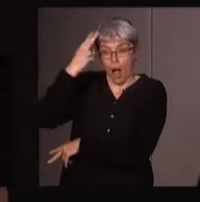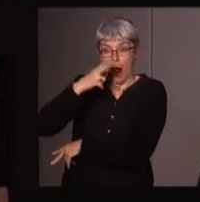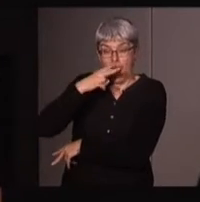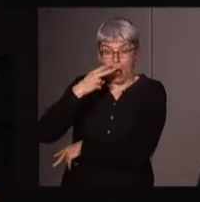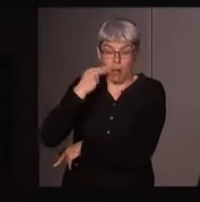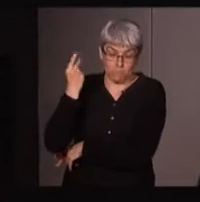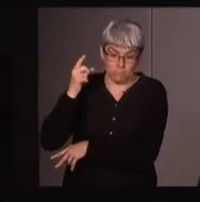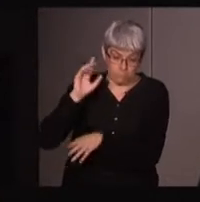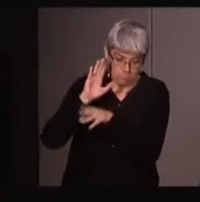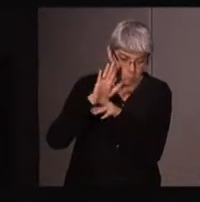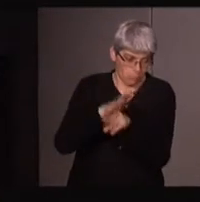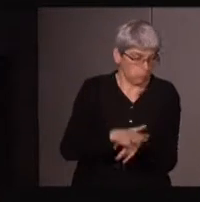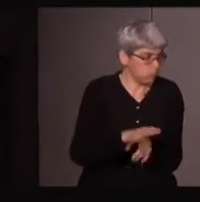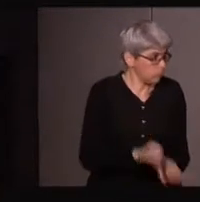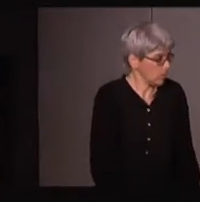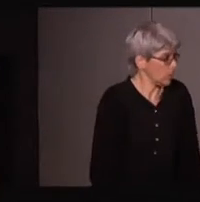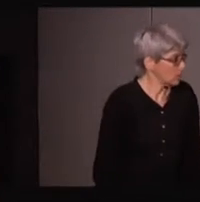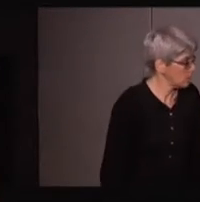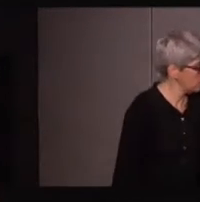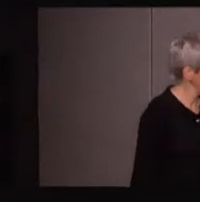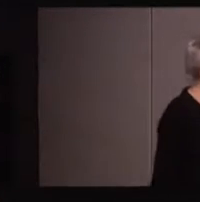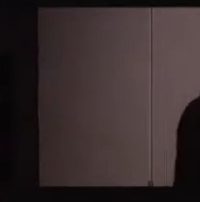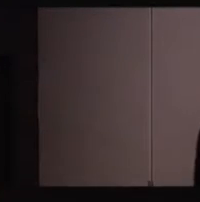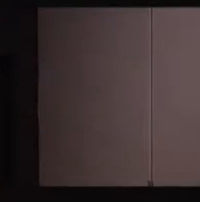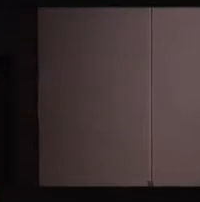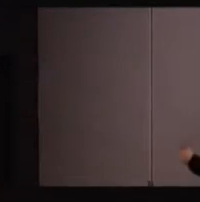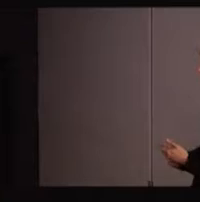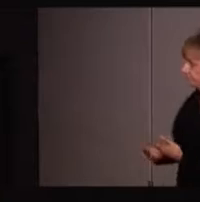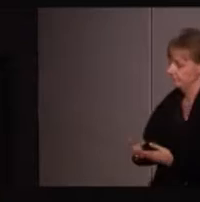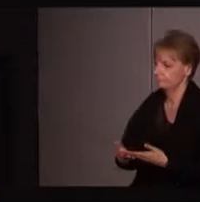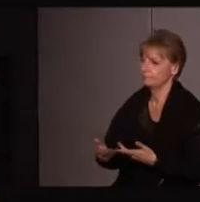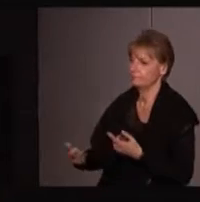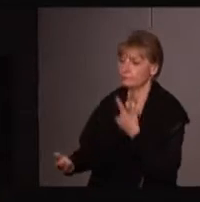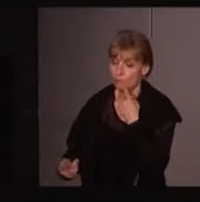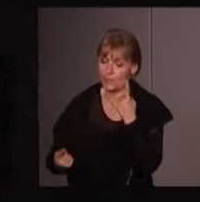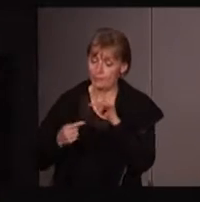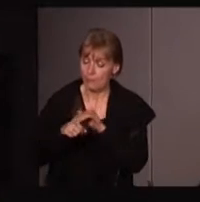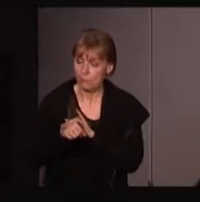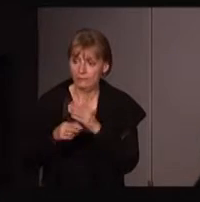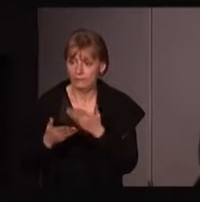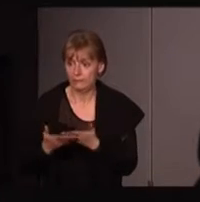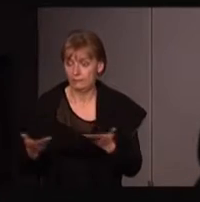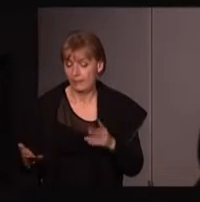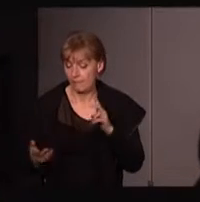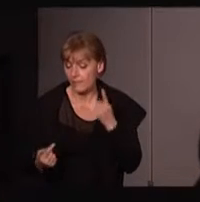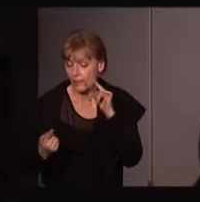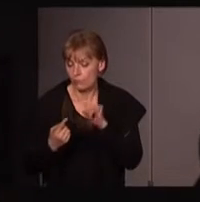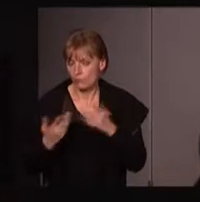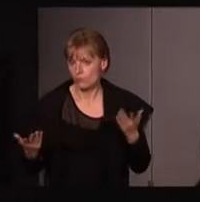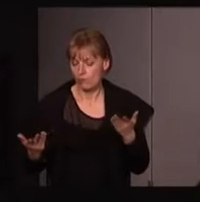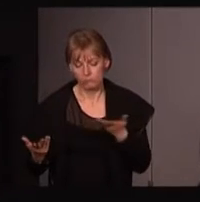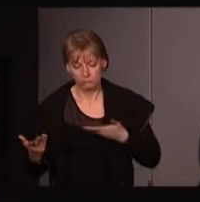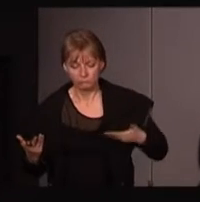réfère à cette dimension spirituelle de leur activisme politique, c'est véritablement dans l'idée d'y trouver,